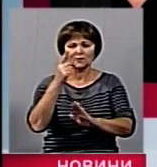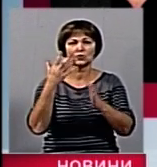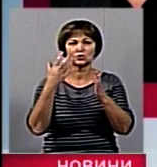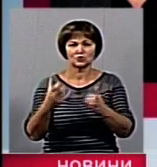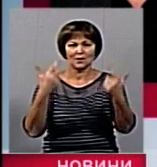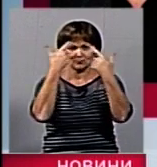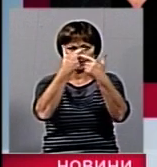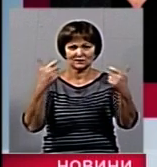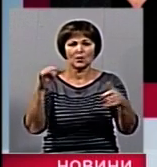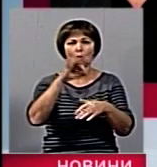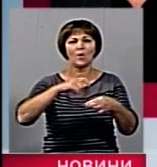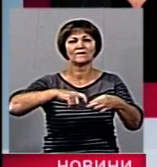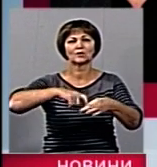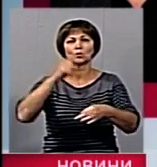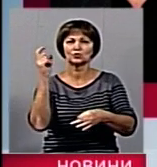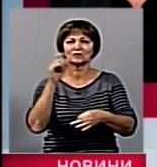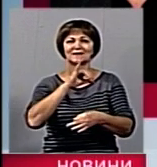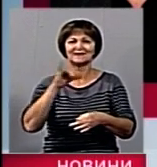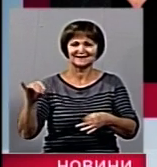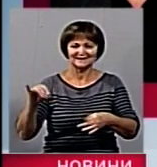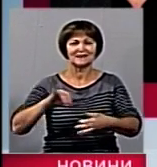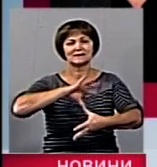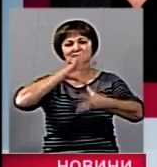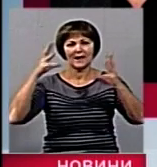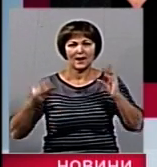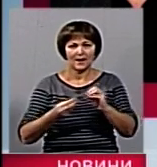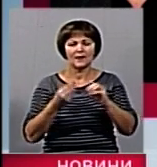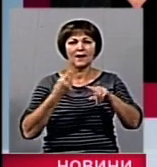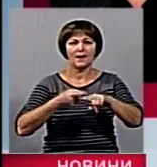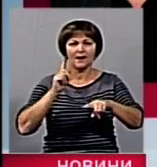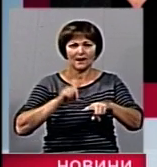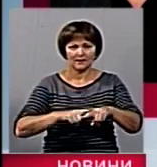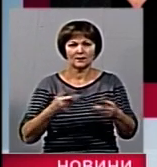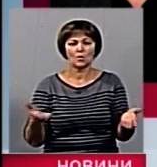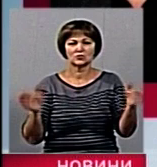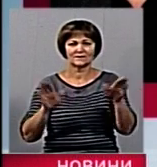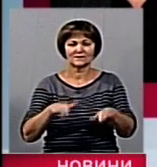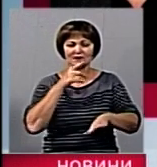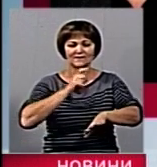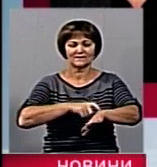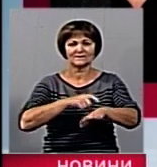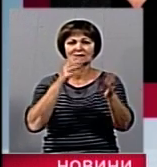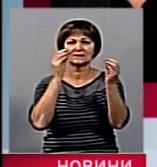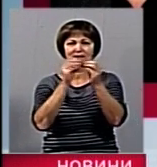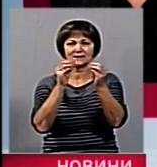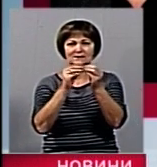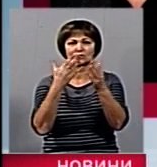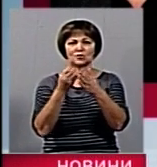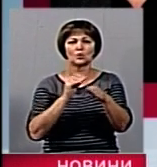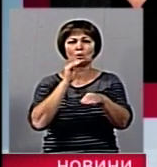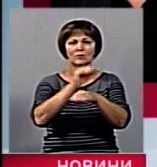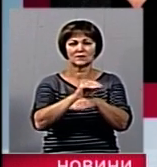повідомлення про відключення і загально вимикалось уже на 10-ту годину десь вимкнулося ще